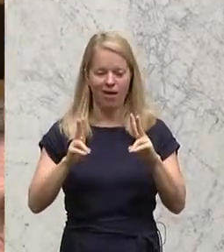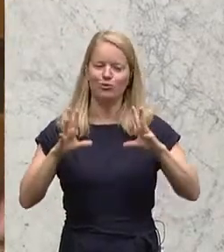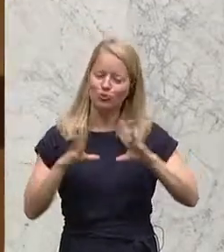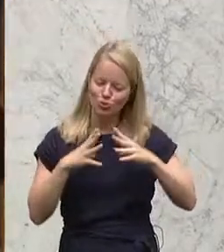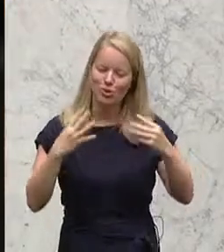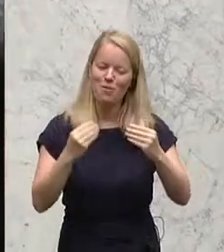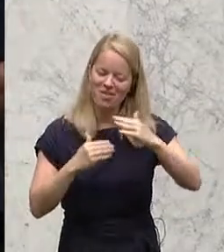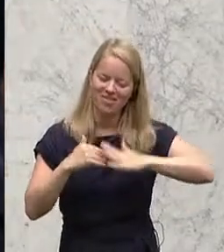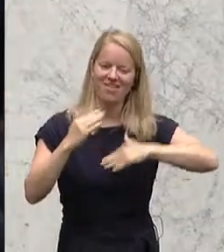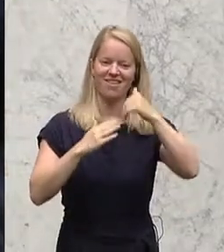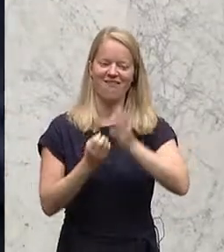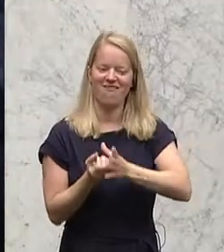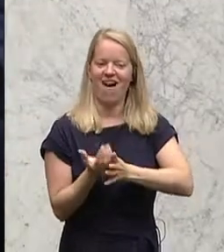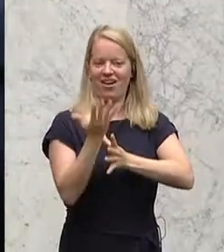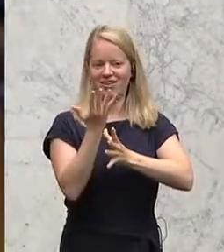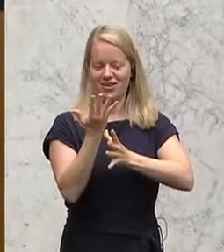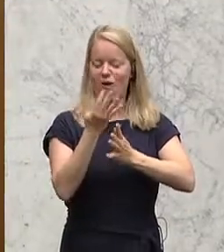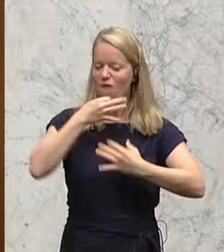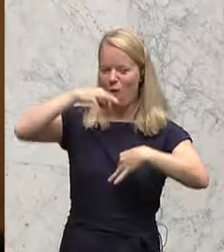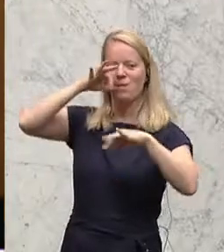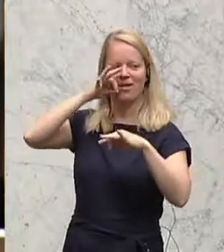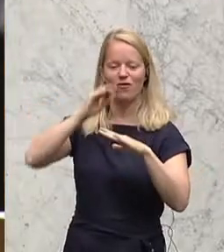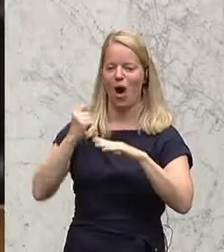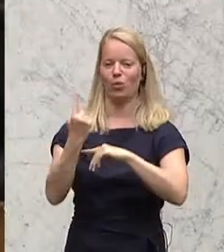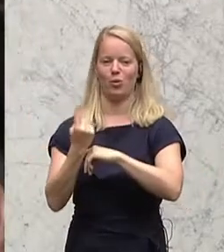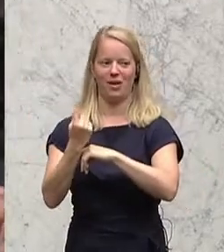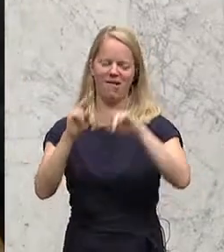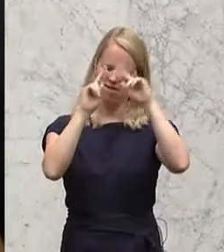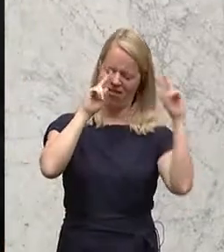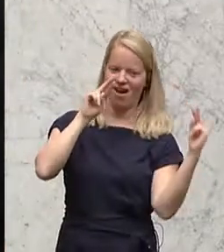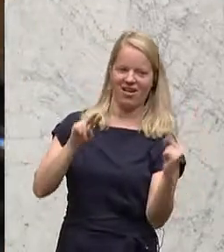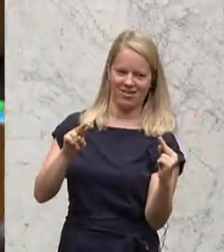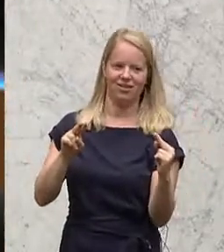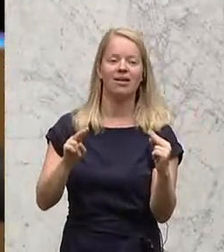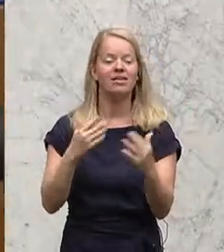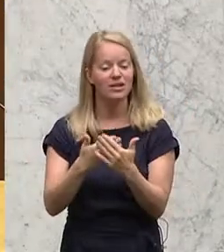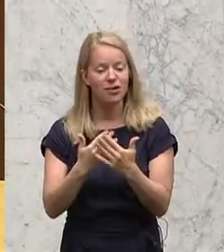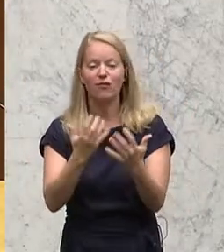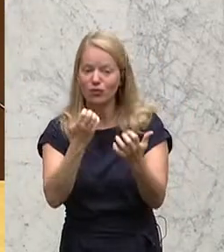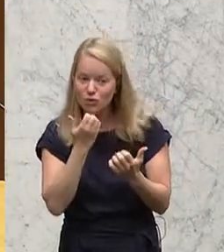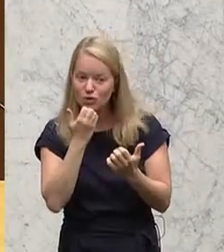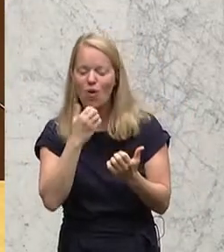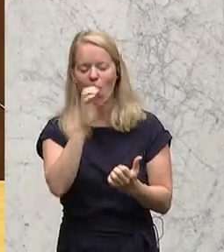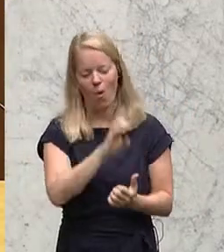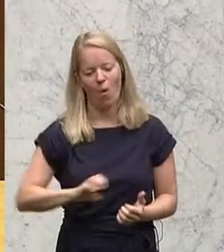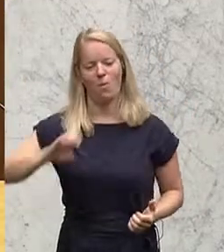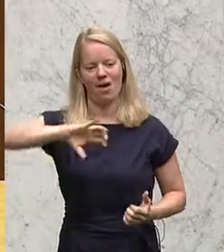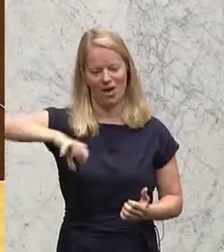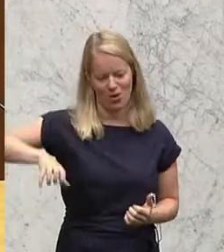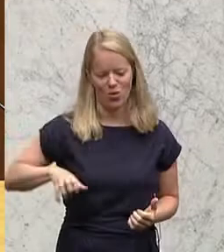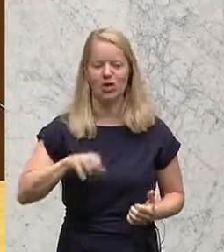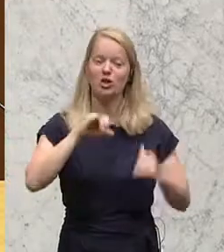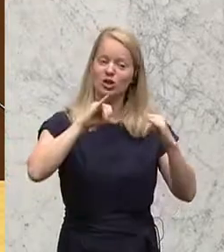Autonomien in der ganzen Welt sein kann. Auf diesem Weg wünsche ich der Europaregion Tirol, Südtirol-Trentino alles Gute.